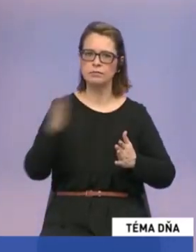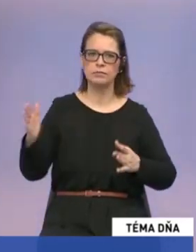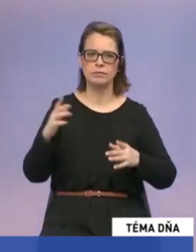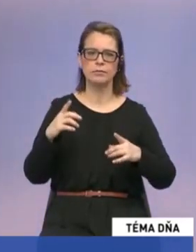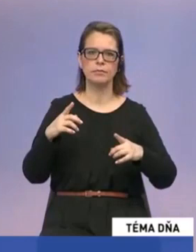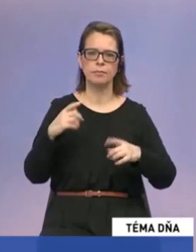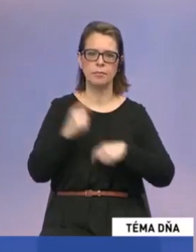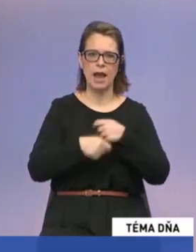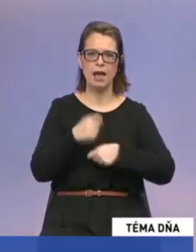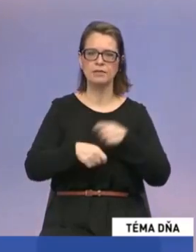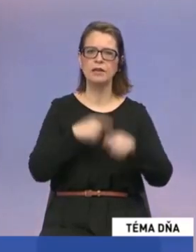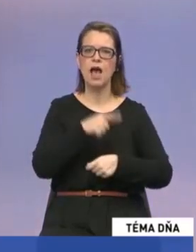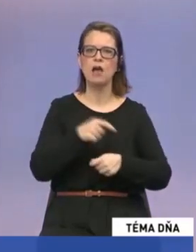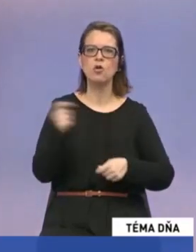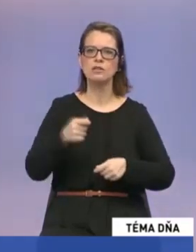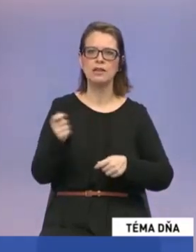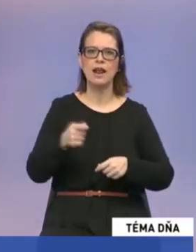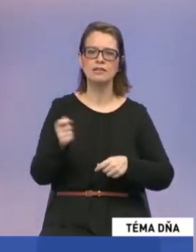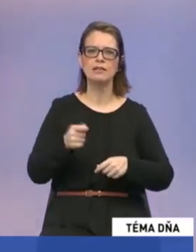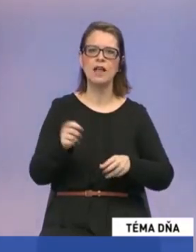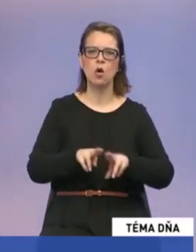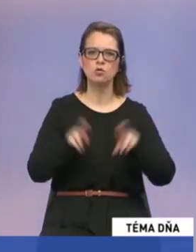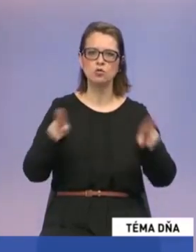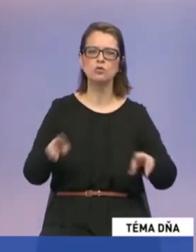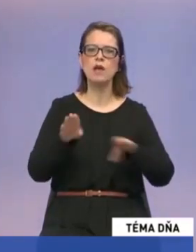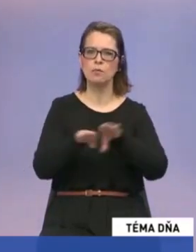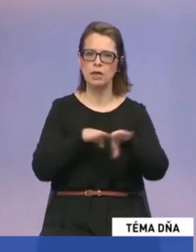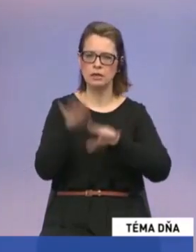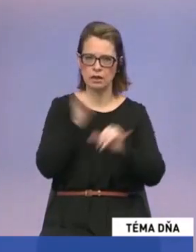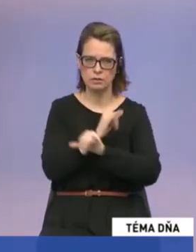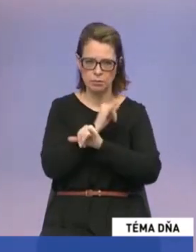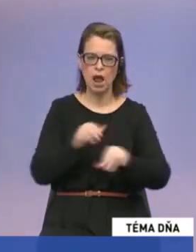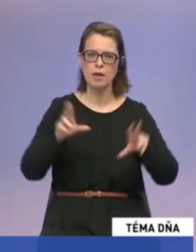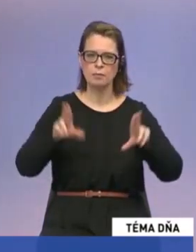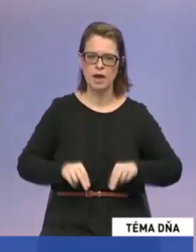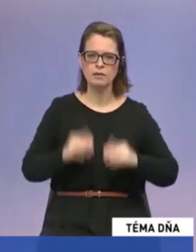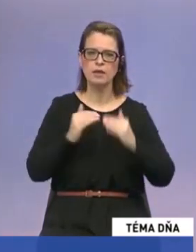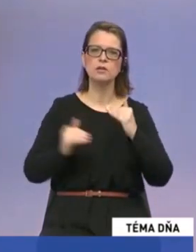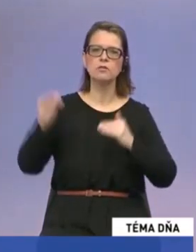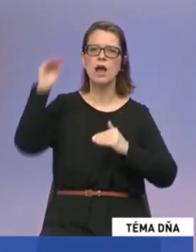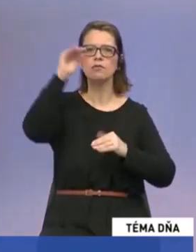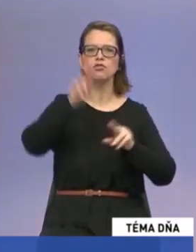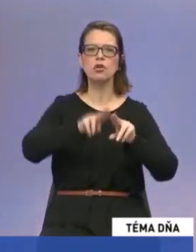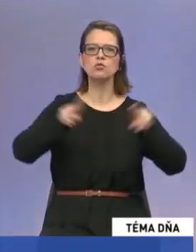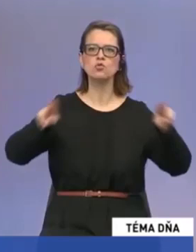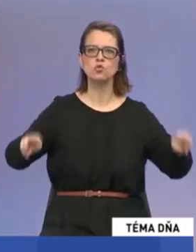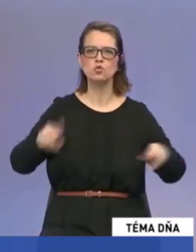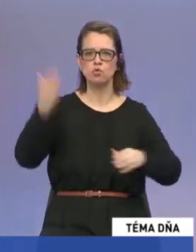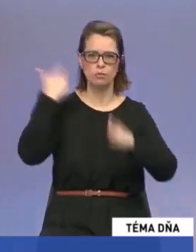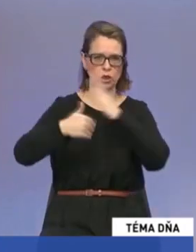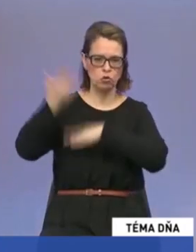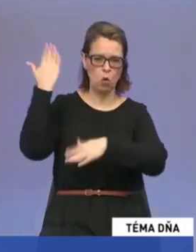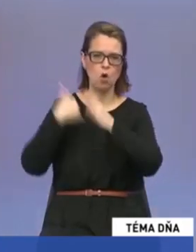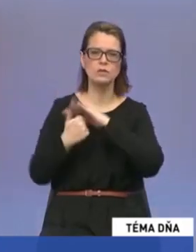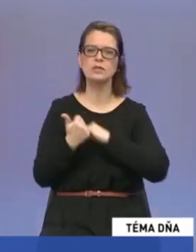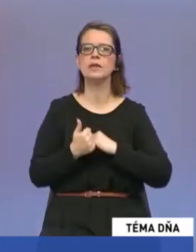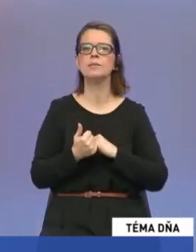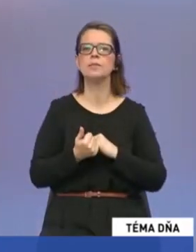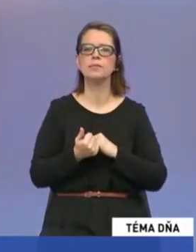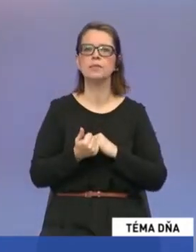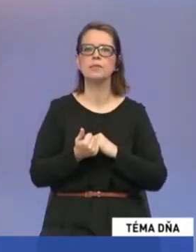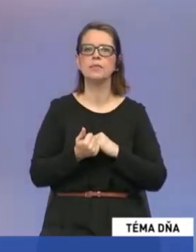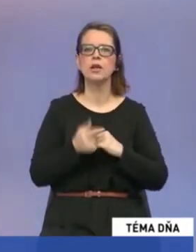trestného sudcu, ale aj ministra spravodlivosti a taktiež predsedu najvyššieho súdu v minulosti. Takže hlavne